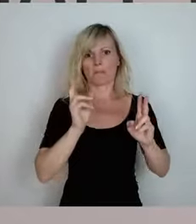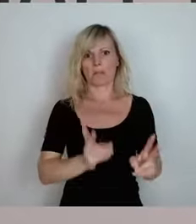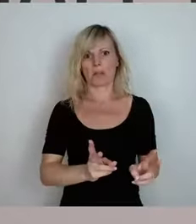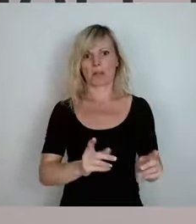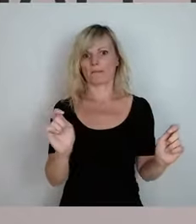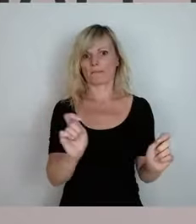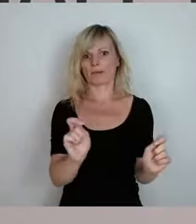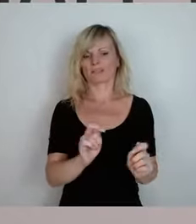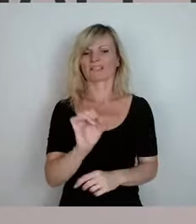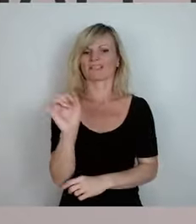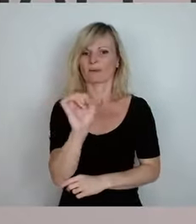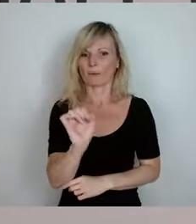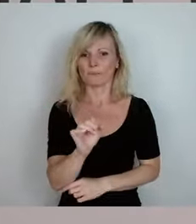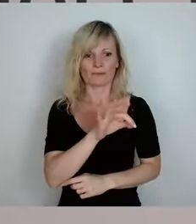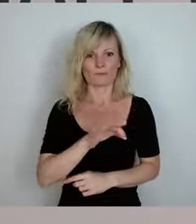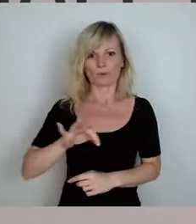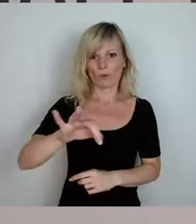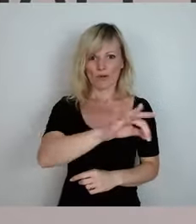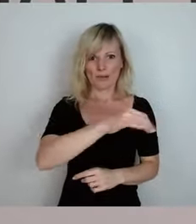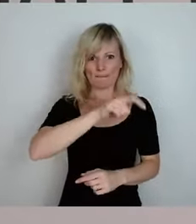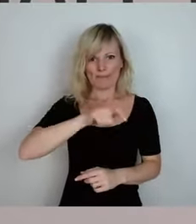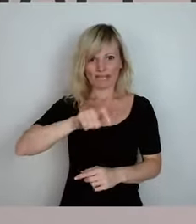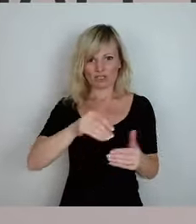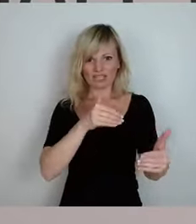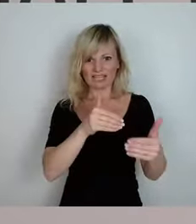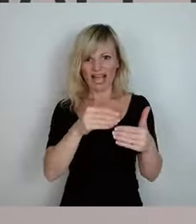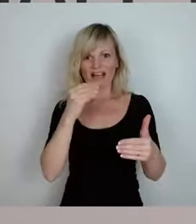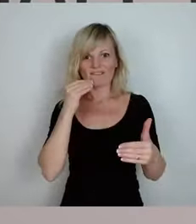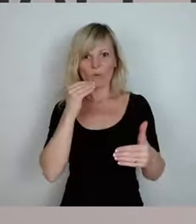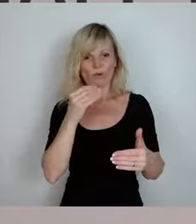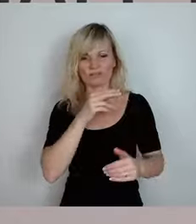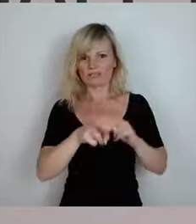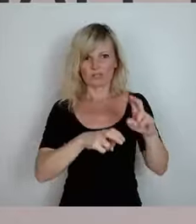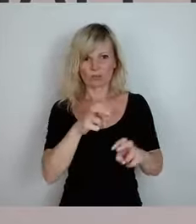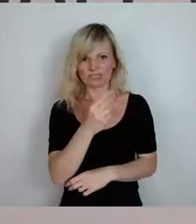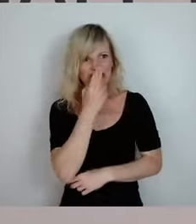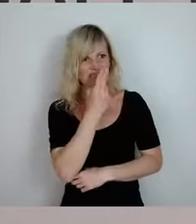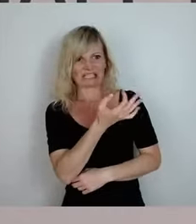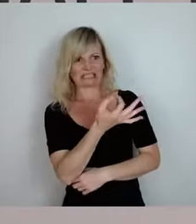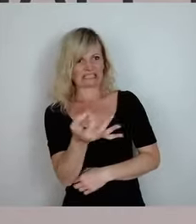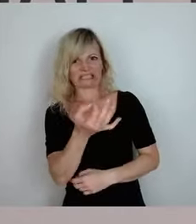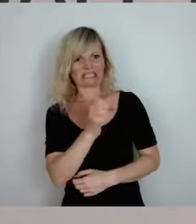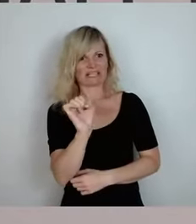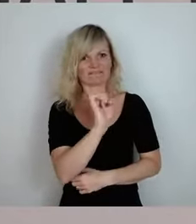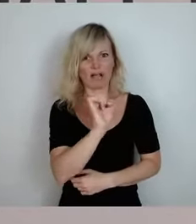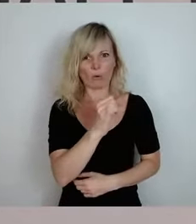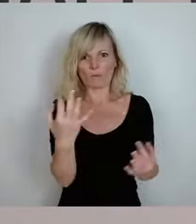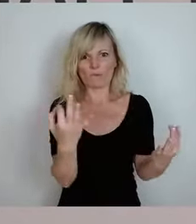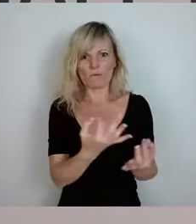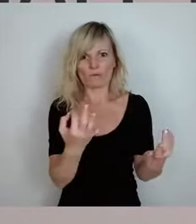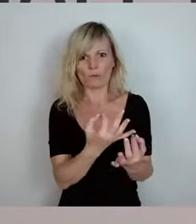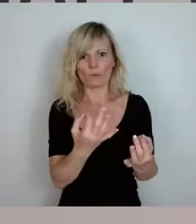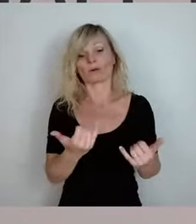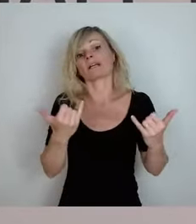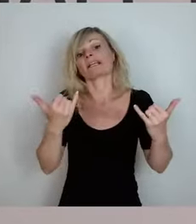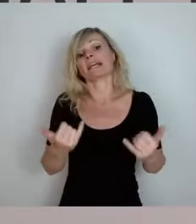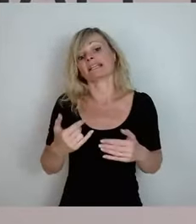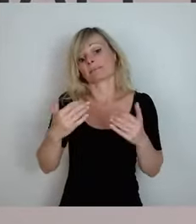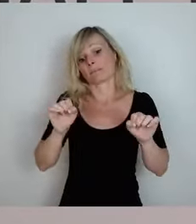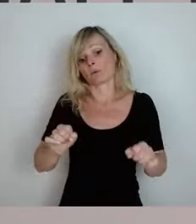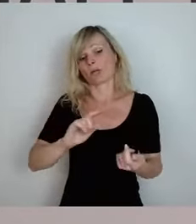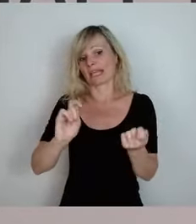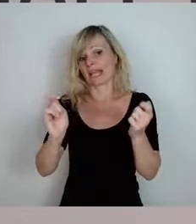die da leben, nicht erlebbar gewesen ist. Das ändert sich jetzt vielleicht mit dieser Umlage oder dieser Vergütung in die